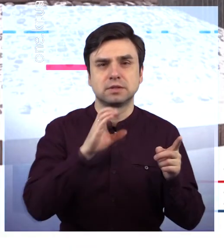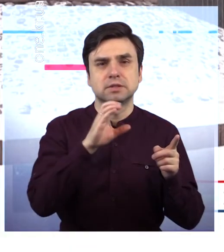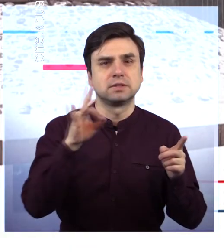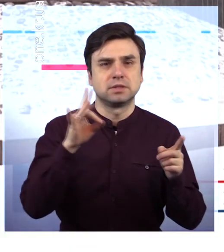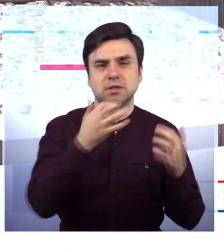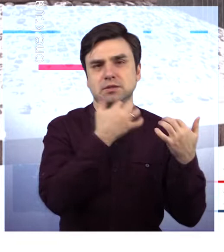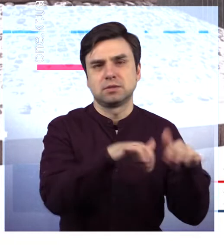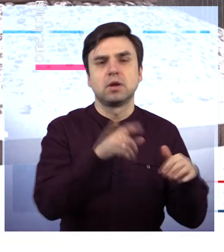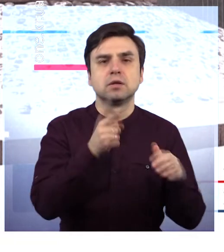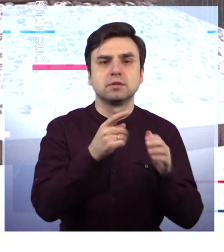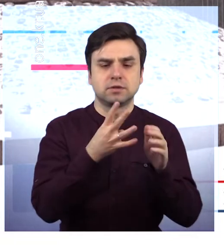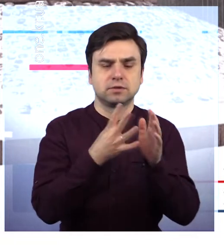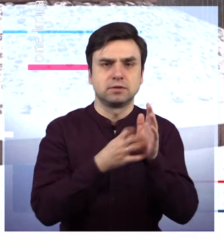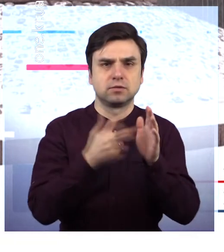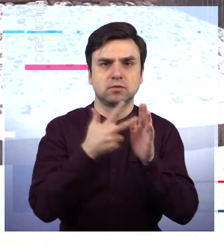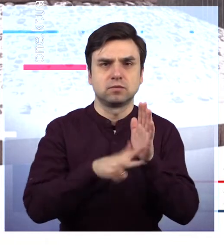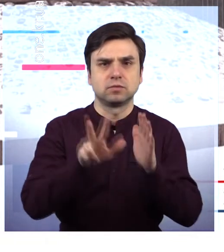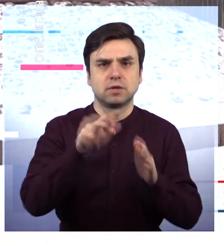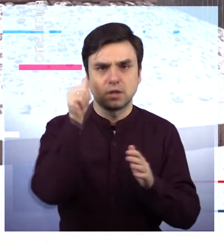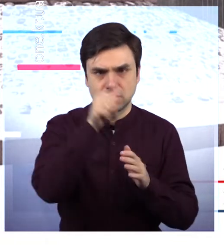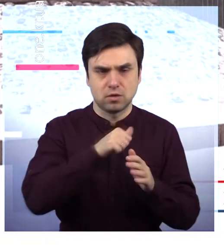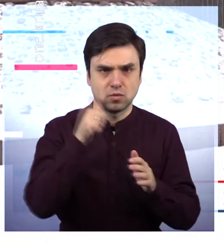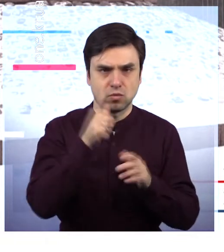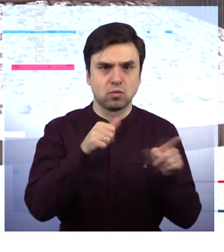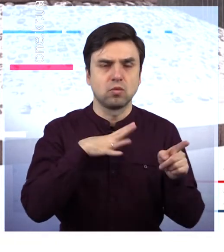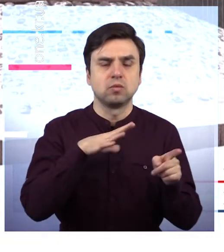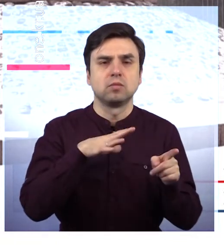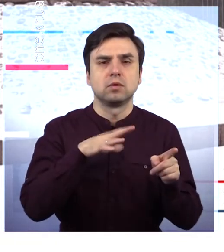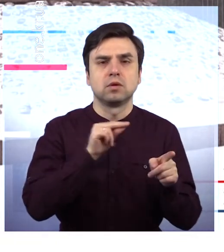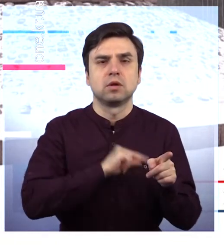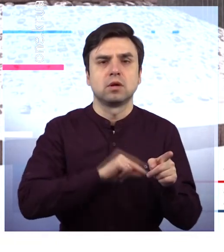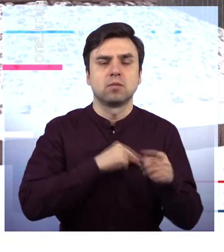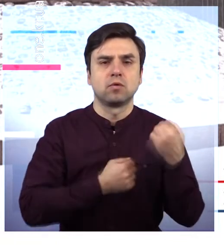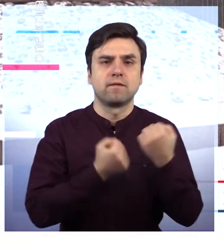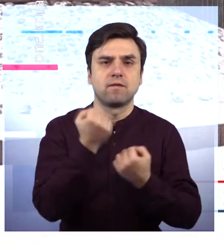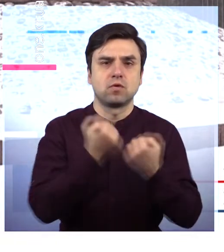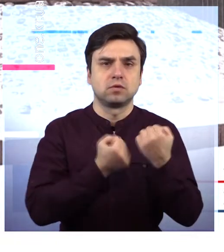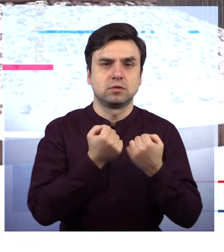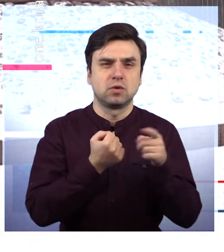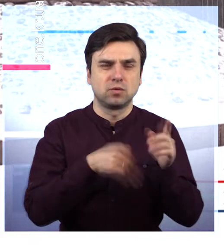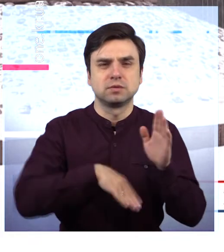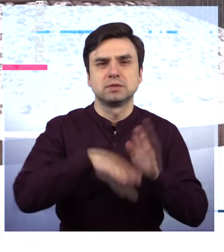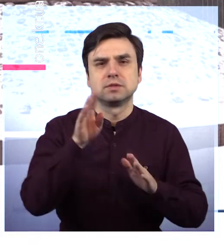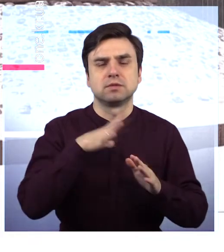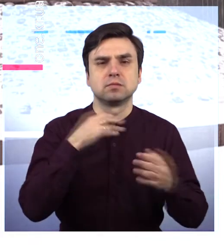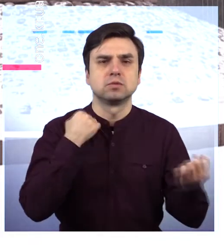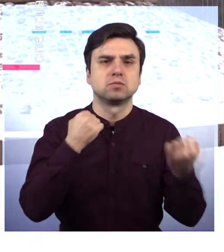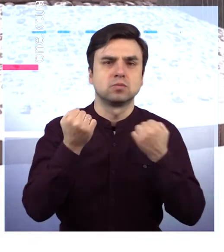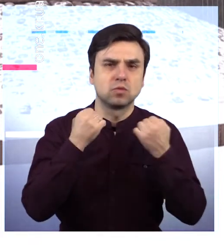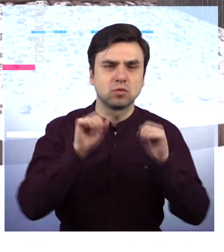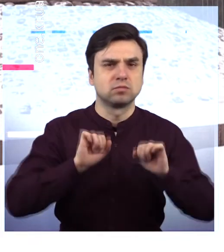Толік погиб 13 ноября 1983 року.